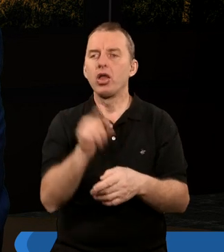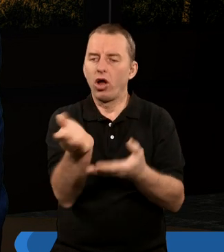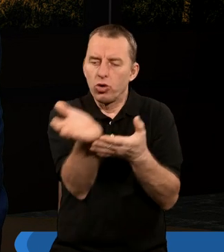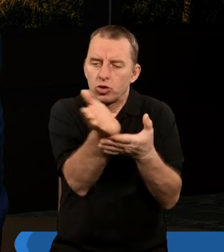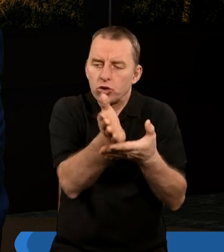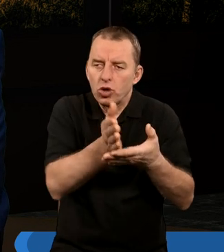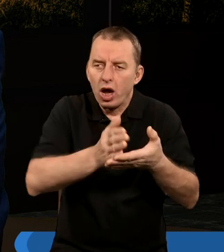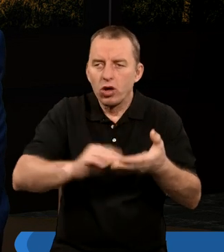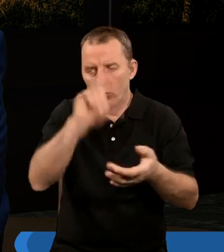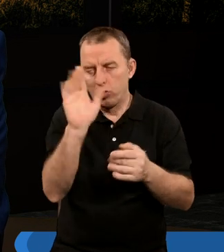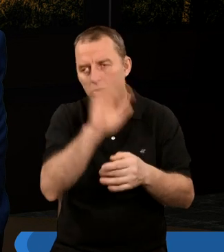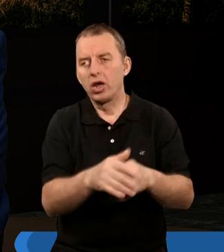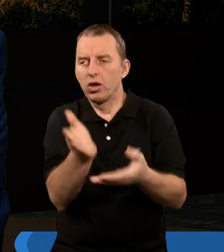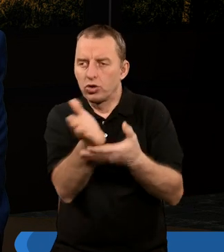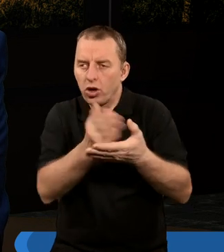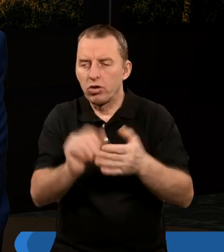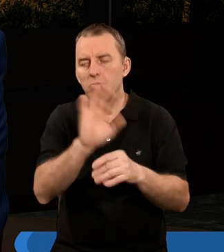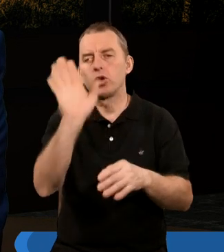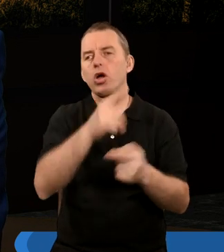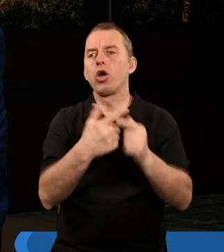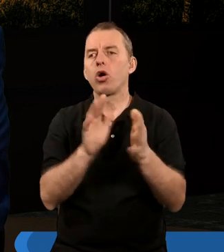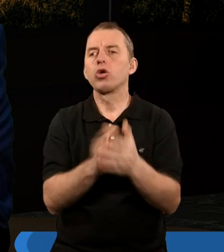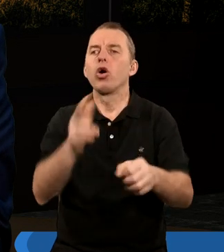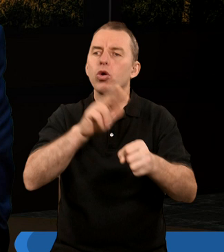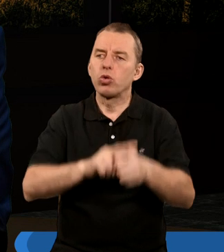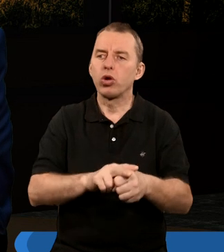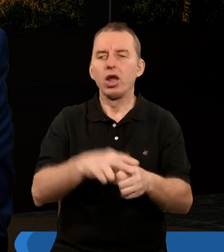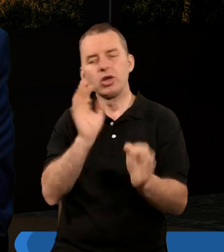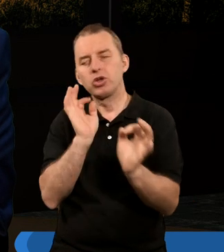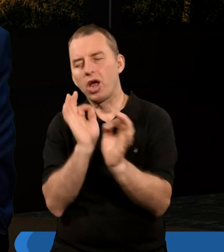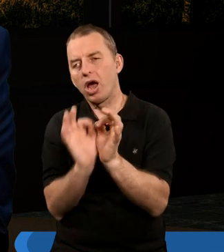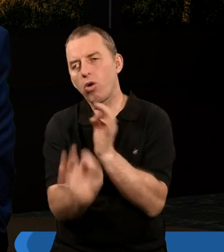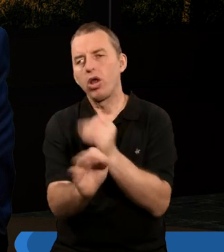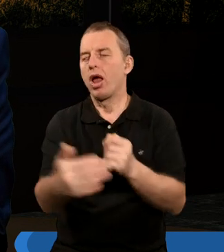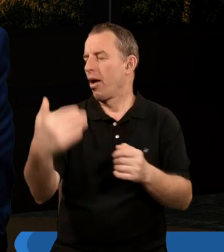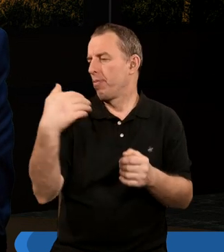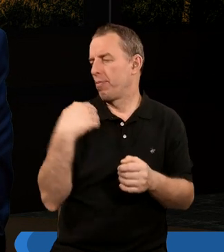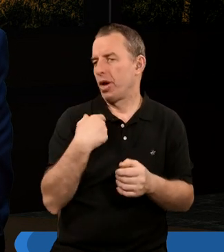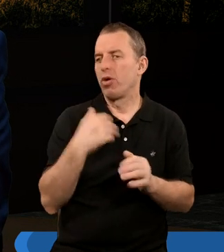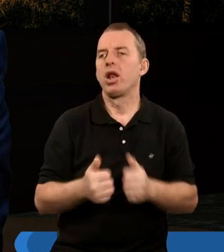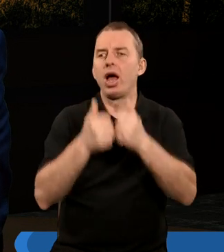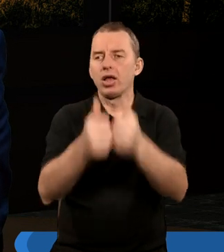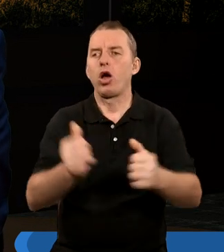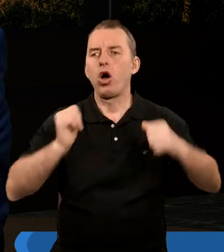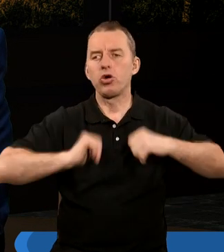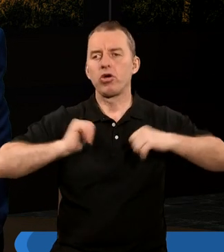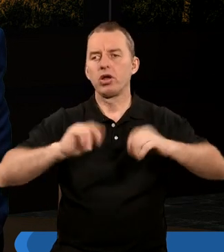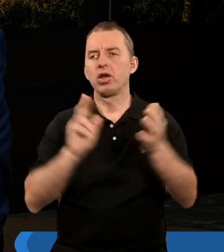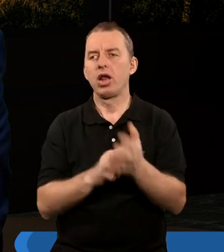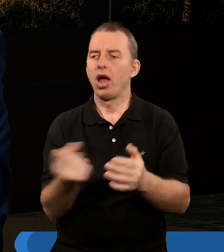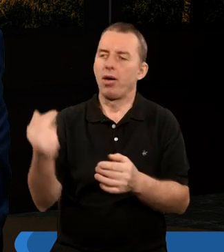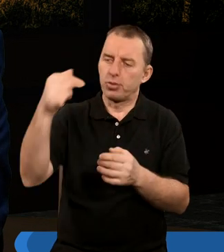część ludu Bożego, tę część Bożego Kościoła, który szczególnie był nastawiony na oczekiwanie na